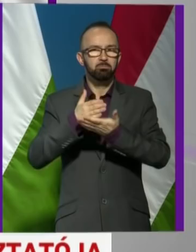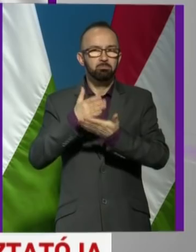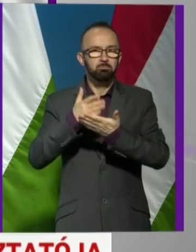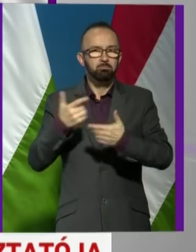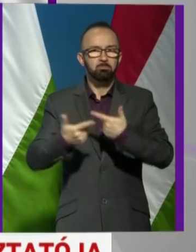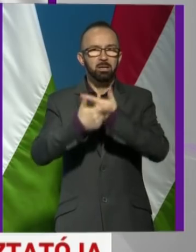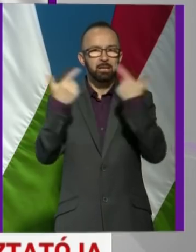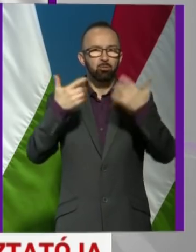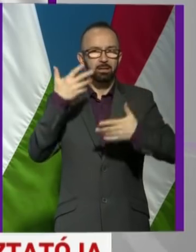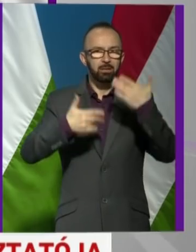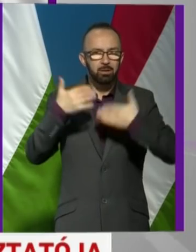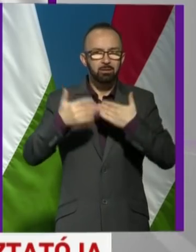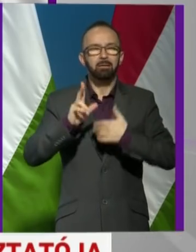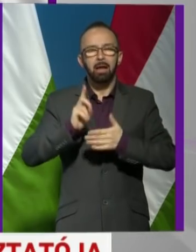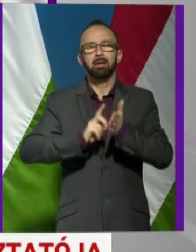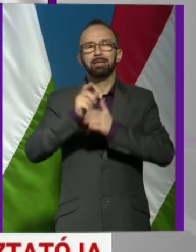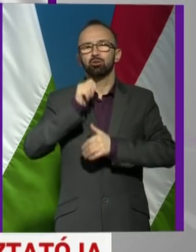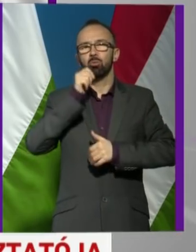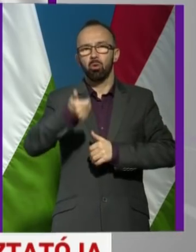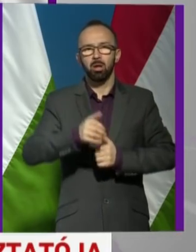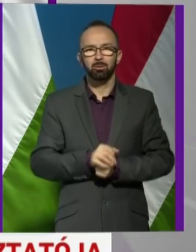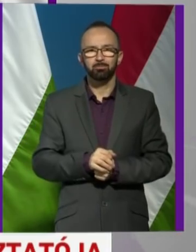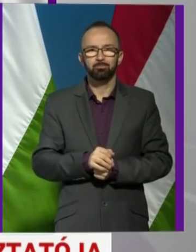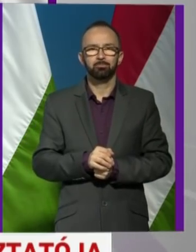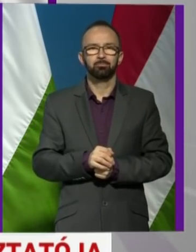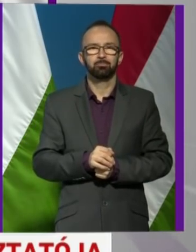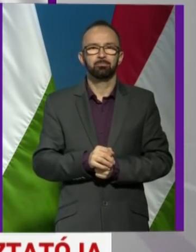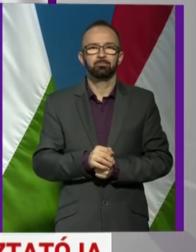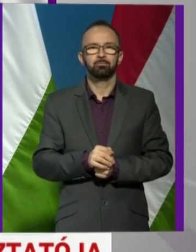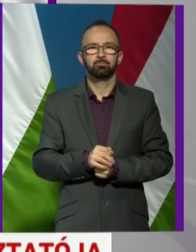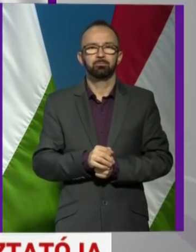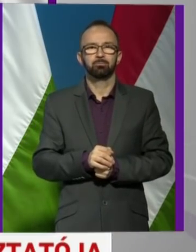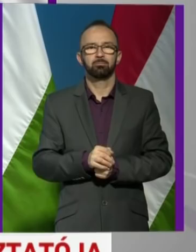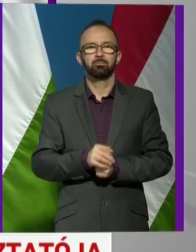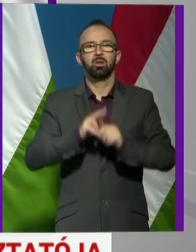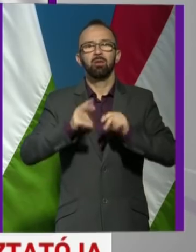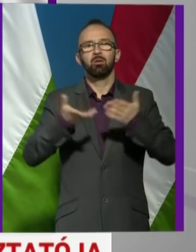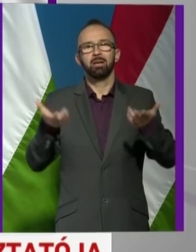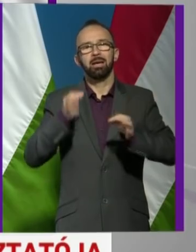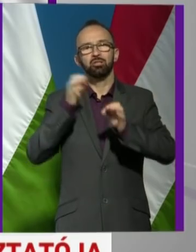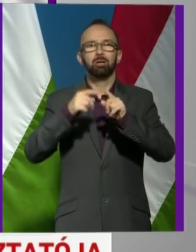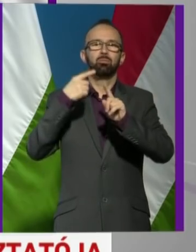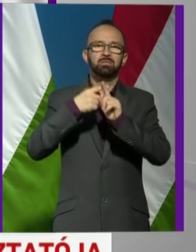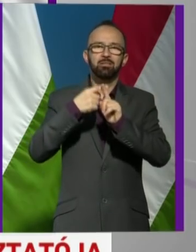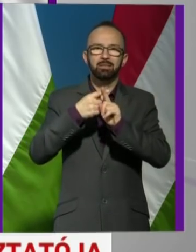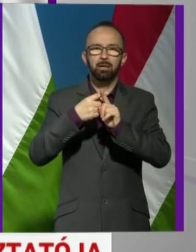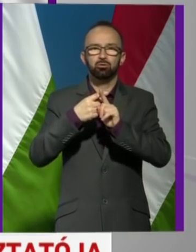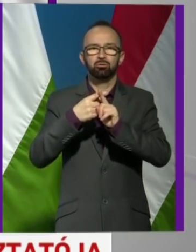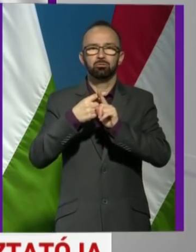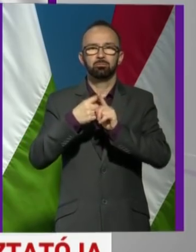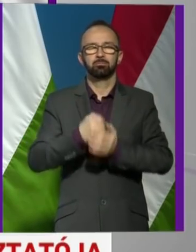kiderült, de legkésőbb holnap, és hogy van-e esetleg pozitivitás,